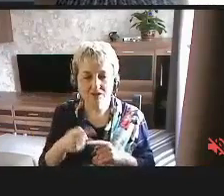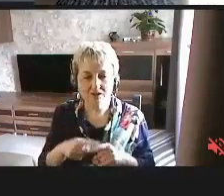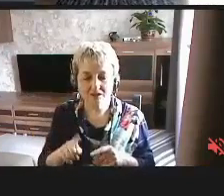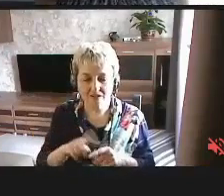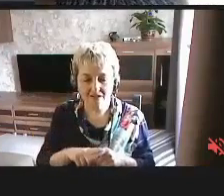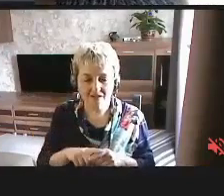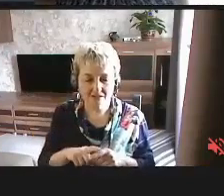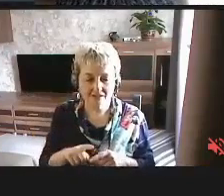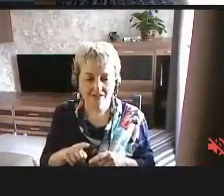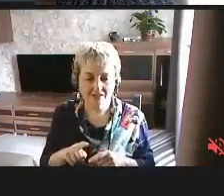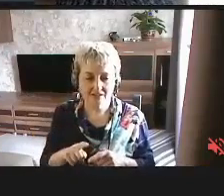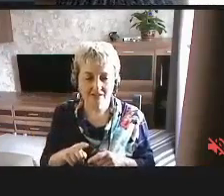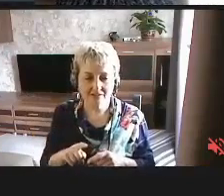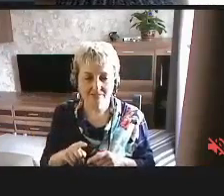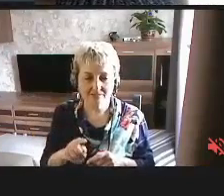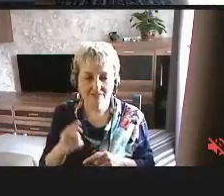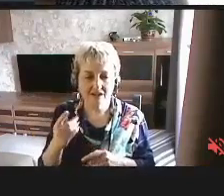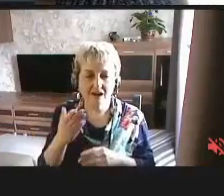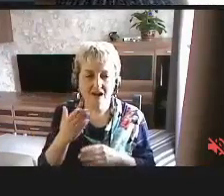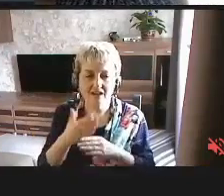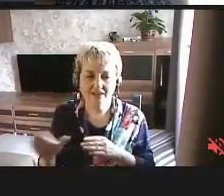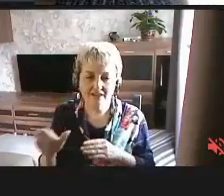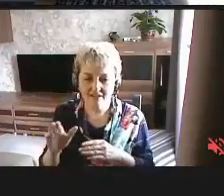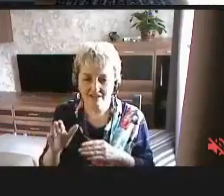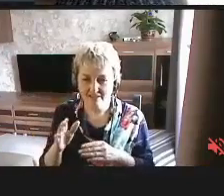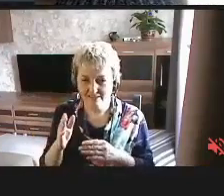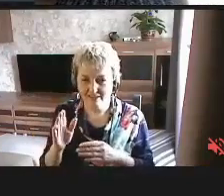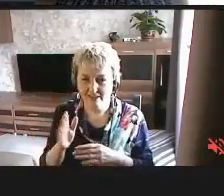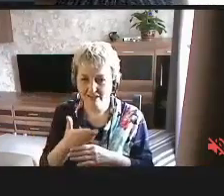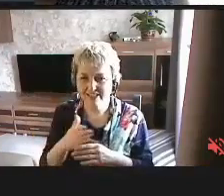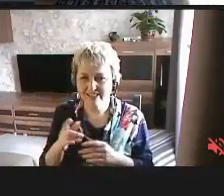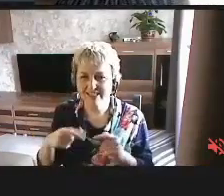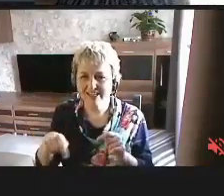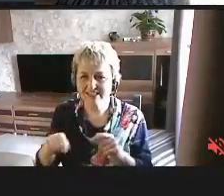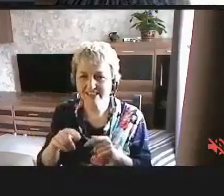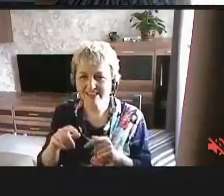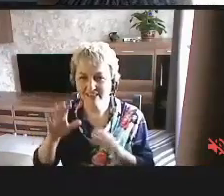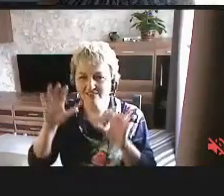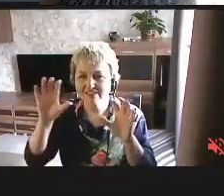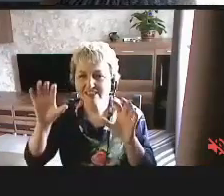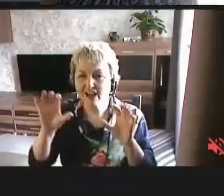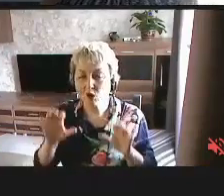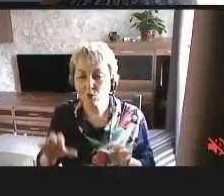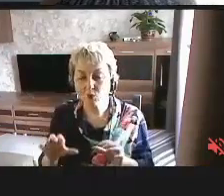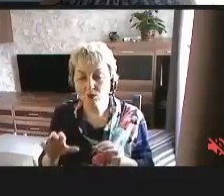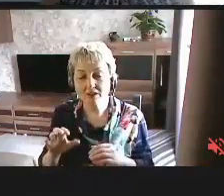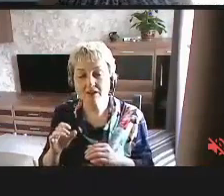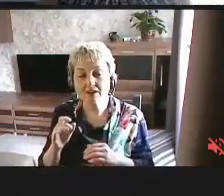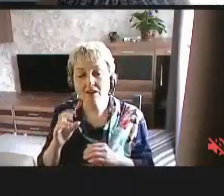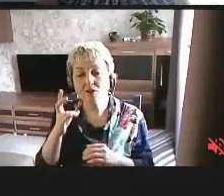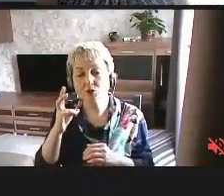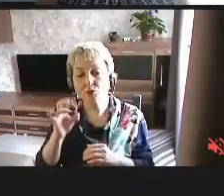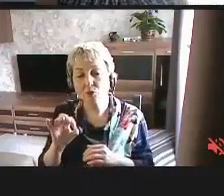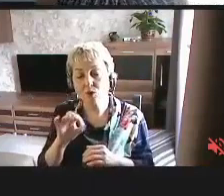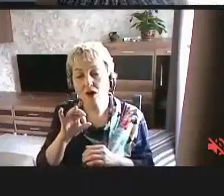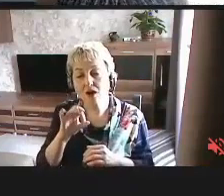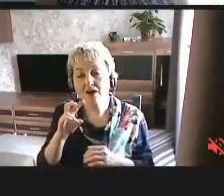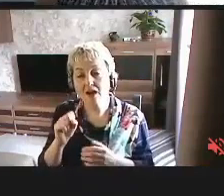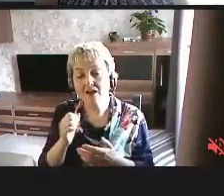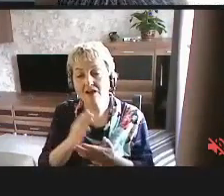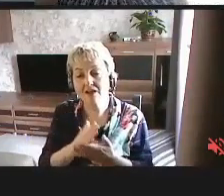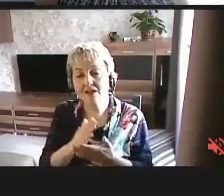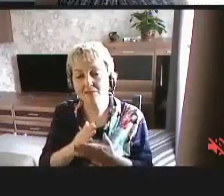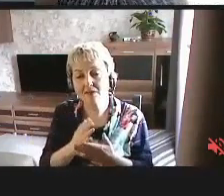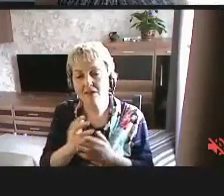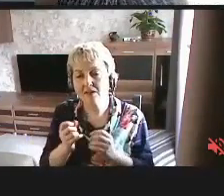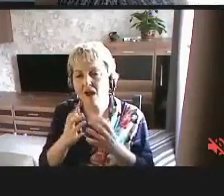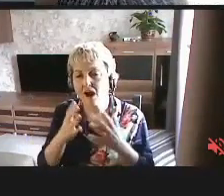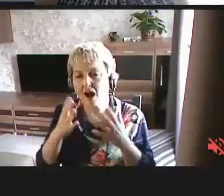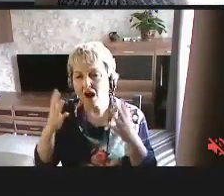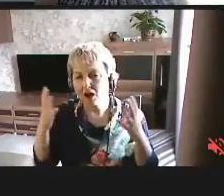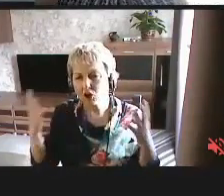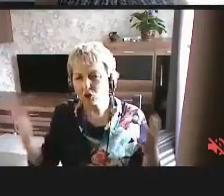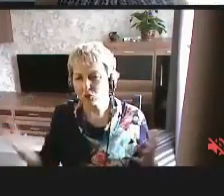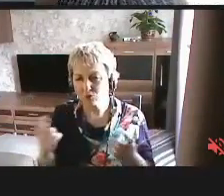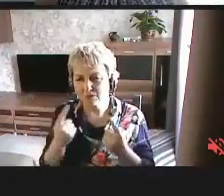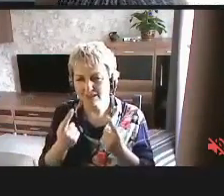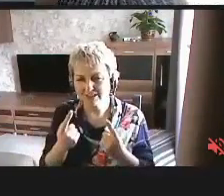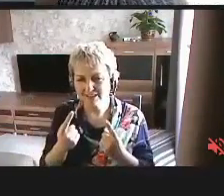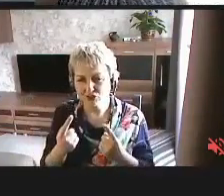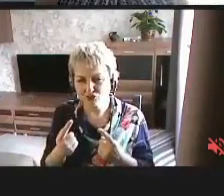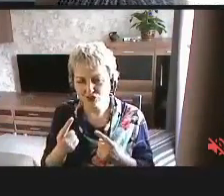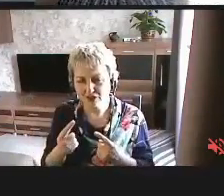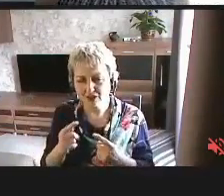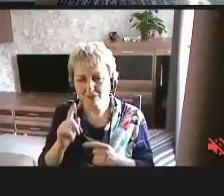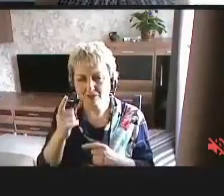отдельная секция в законе, но она имеет огромное значение,